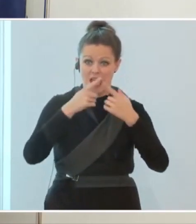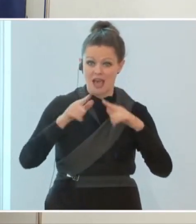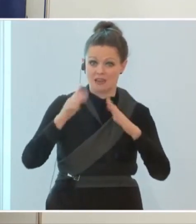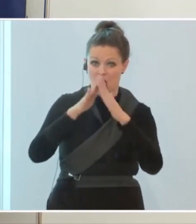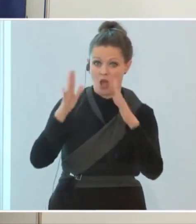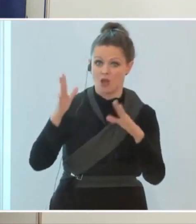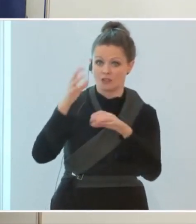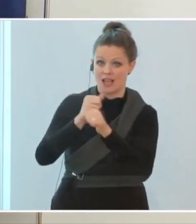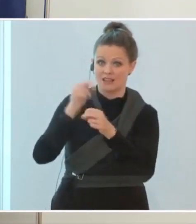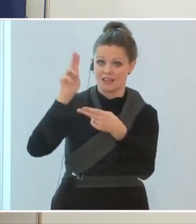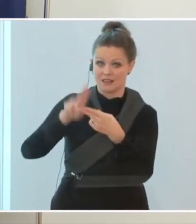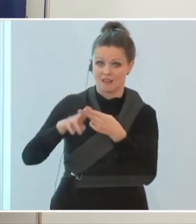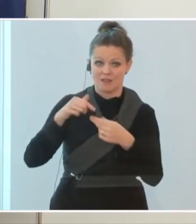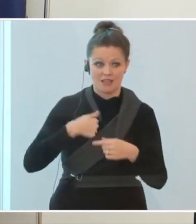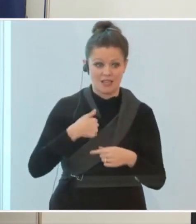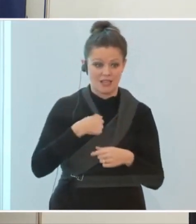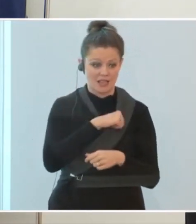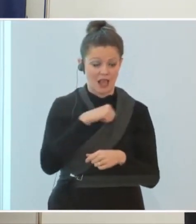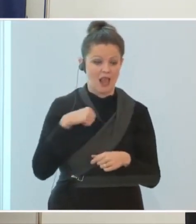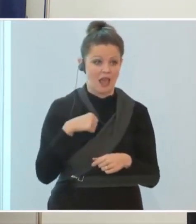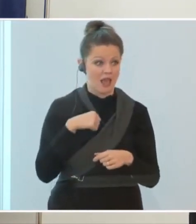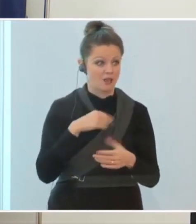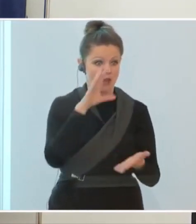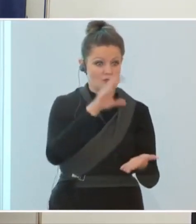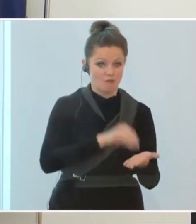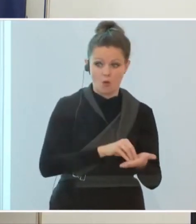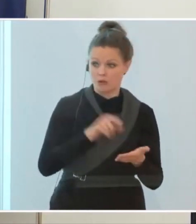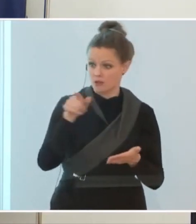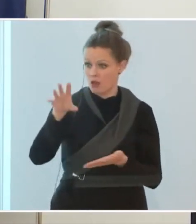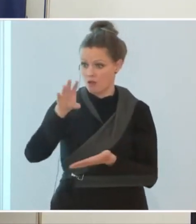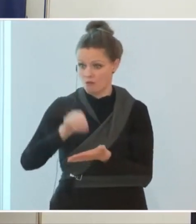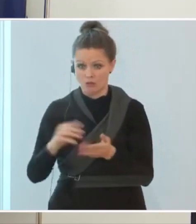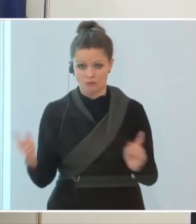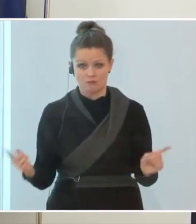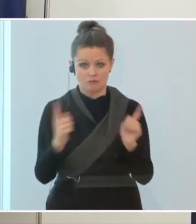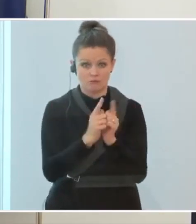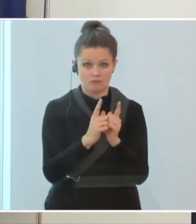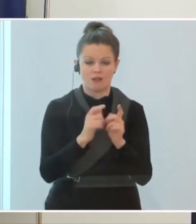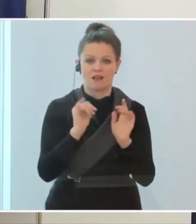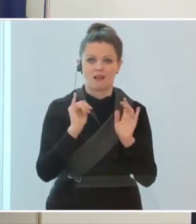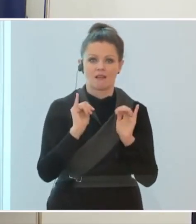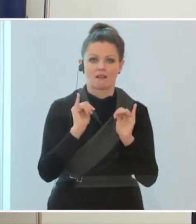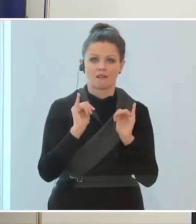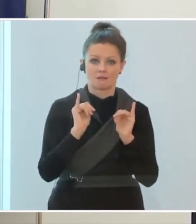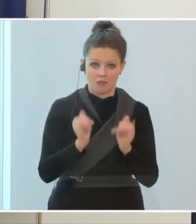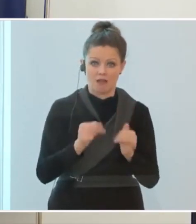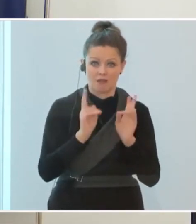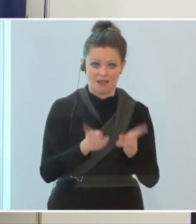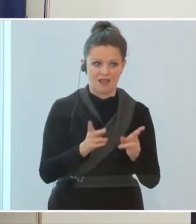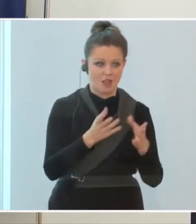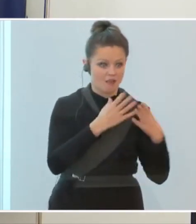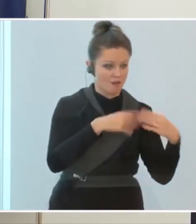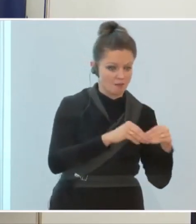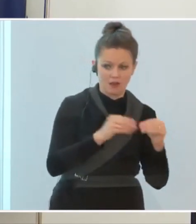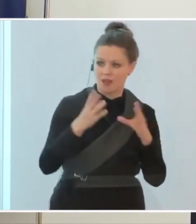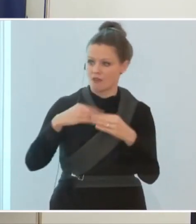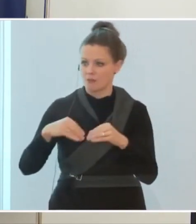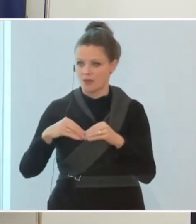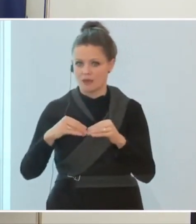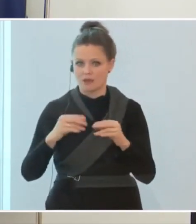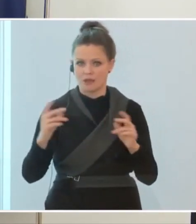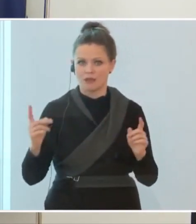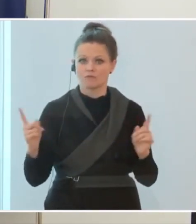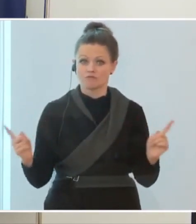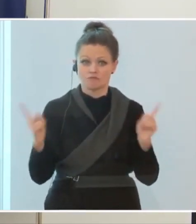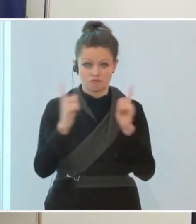alleine lebe und ein anderer lebt auch alleine, dann können sich diese zwei Personen treffen. Wenn eine Familie, eine andere Familie treffen möchte, dann ist